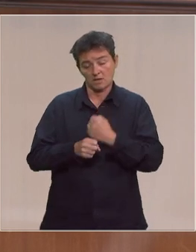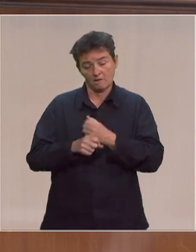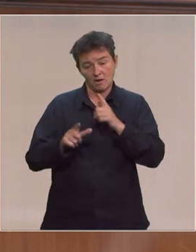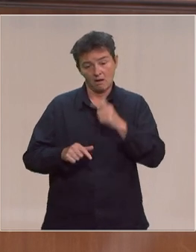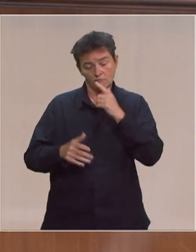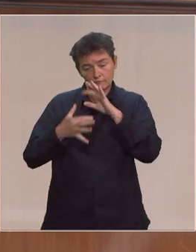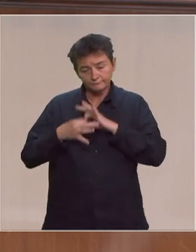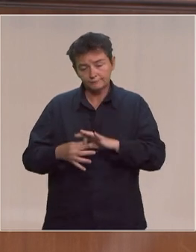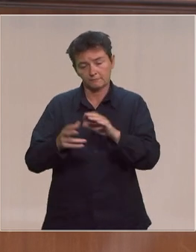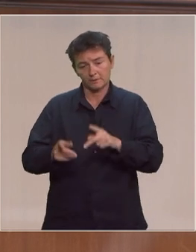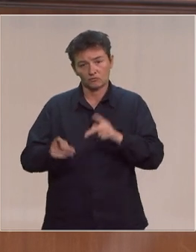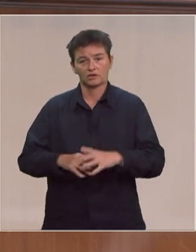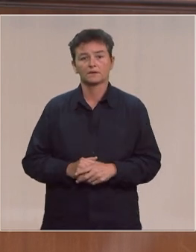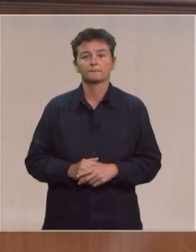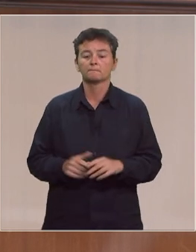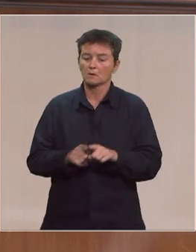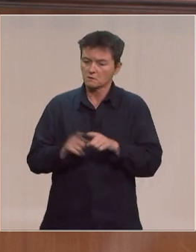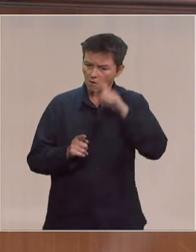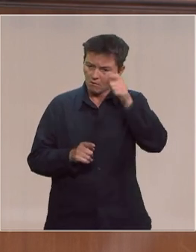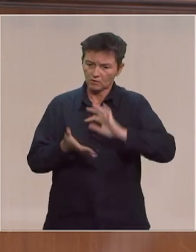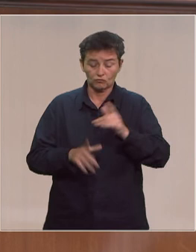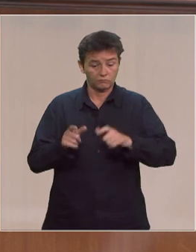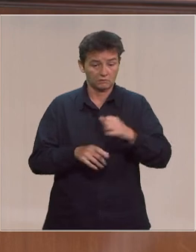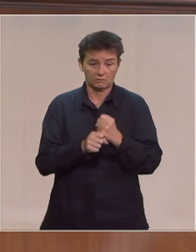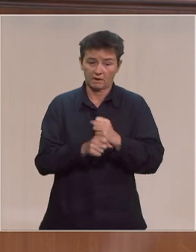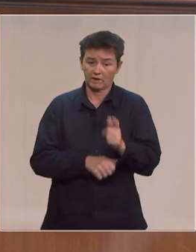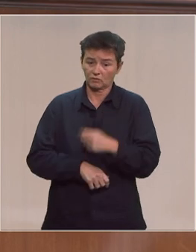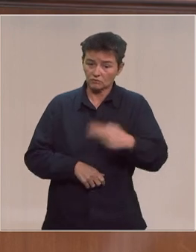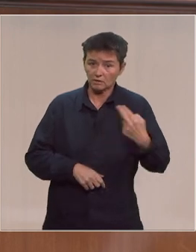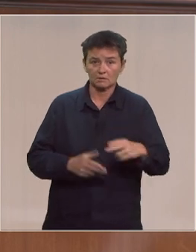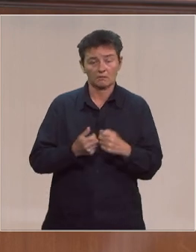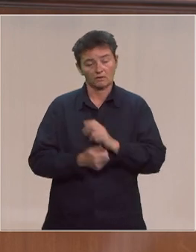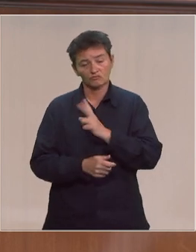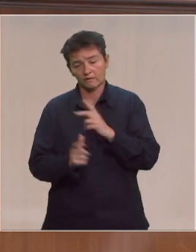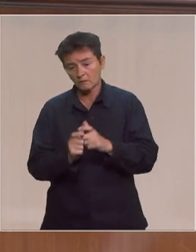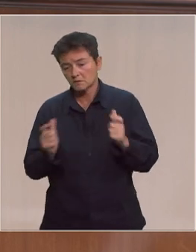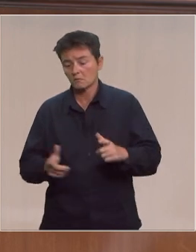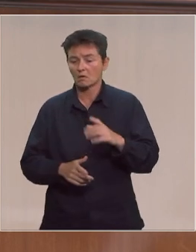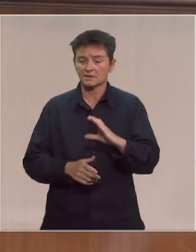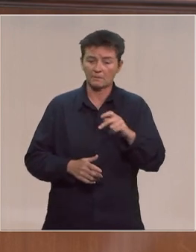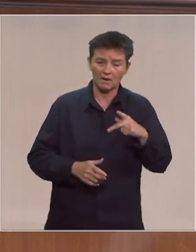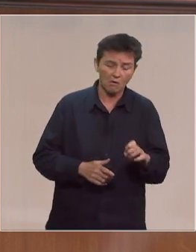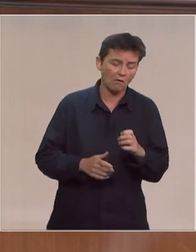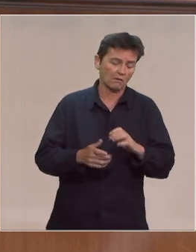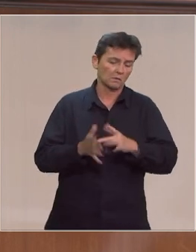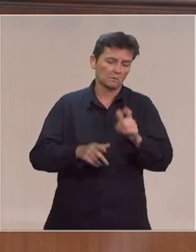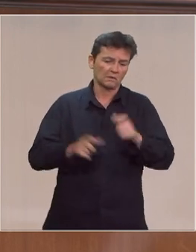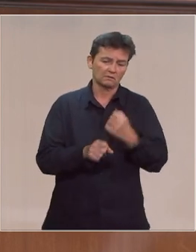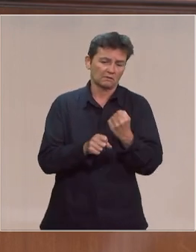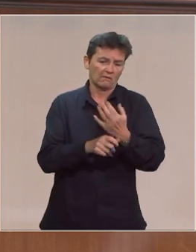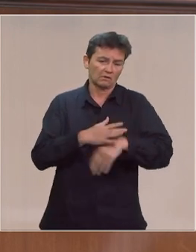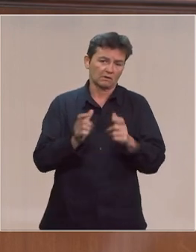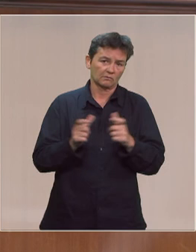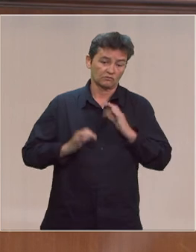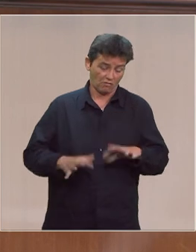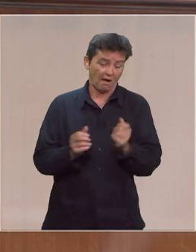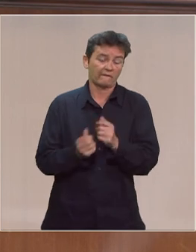cette continuité pédagogique aujourd'hui hommage à tous les personnels de l'éducation je pense aux chefs d'établissement au CPE à l'ensemble des personnels qui sont avec